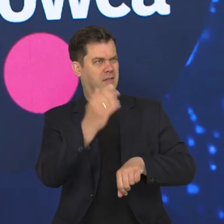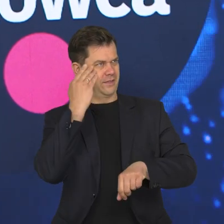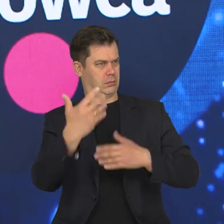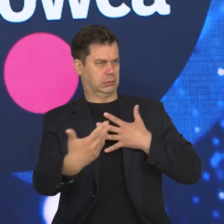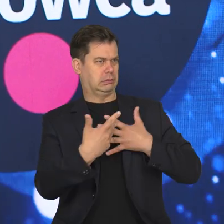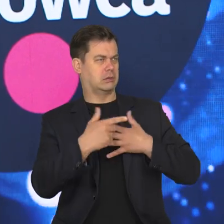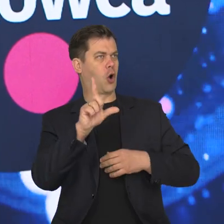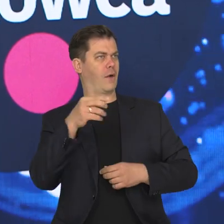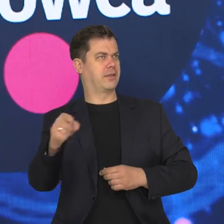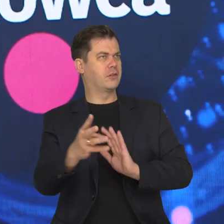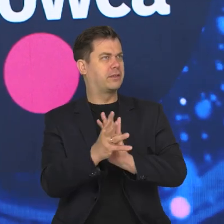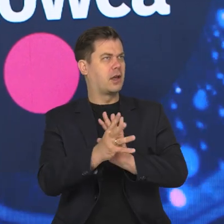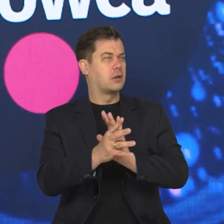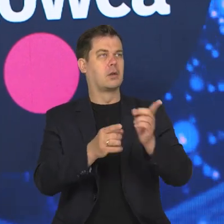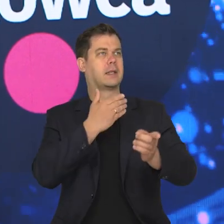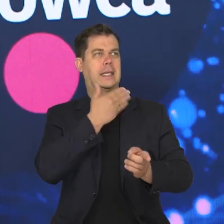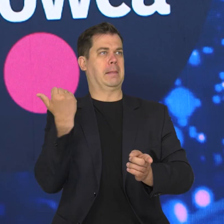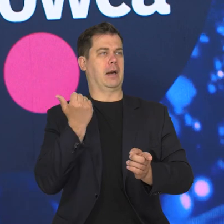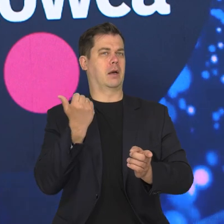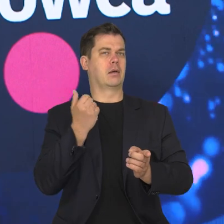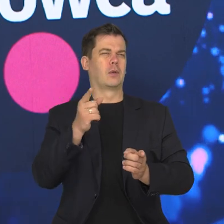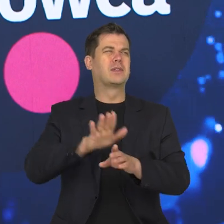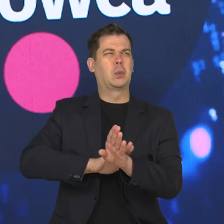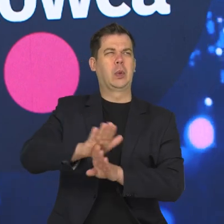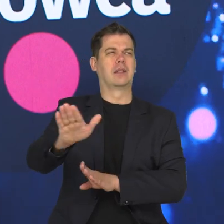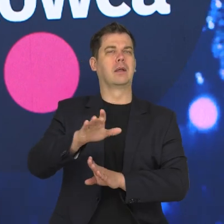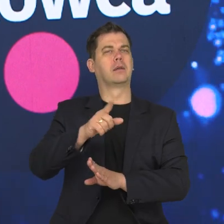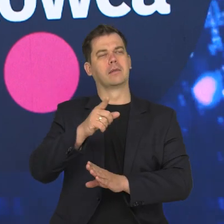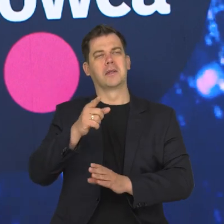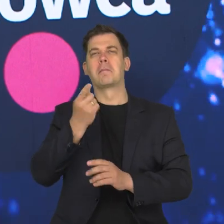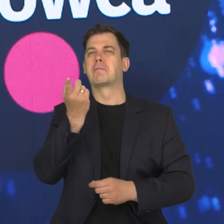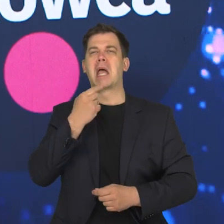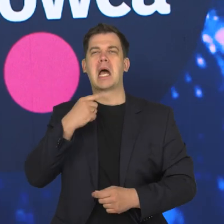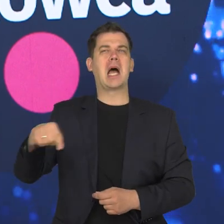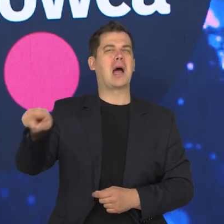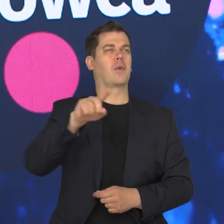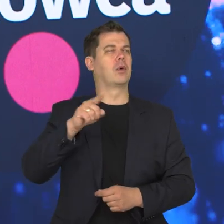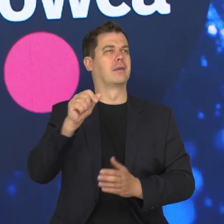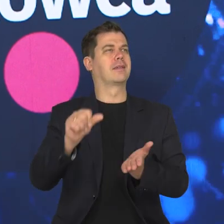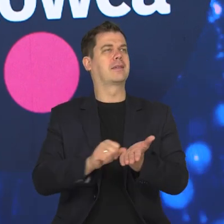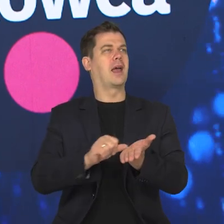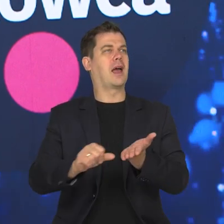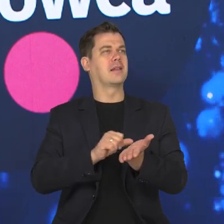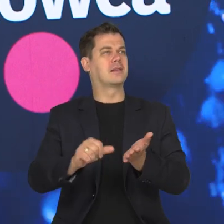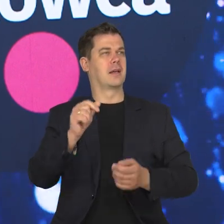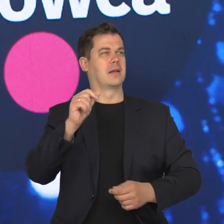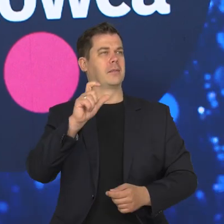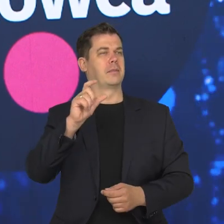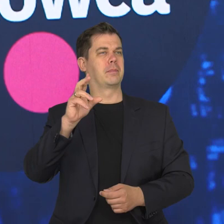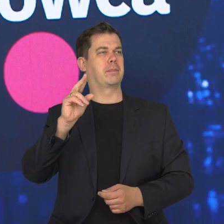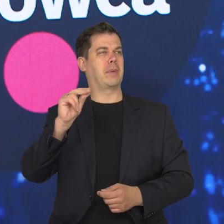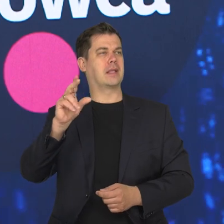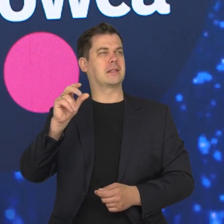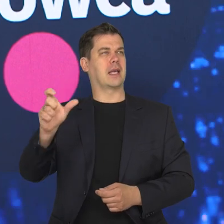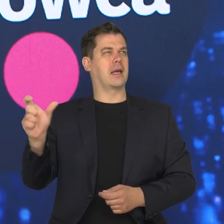zdiagnozować chorobę COVID-19, kiedy nie ma dostępnych tych słynnych, ciągle omawianych w mediach testów PCR?